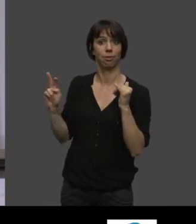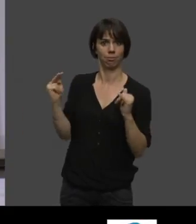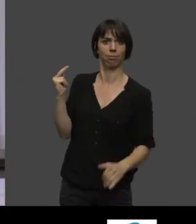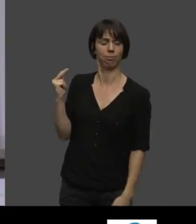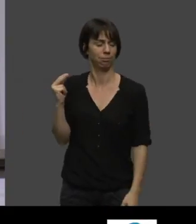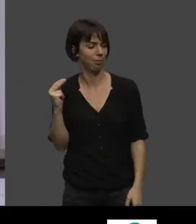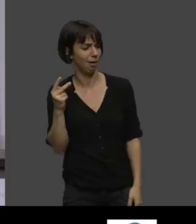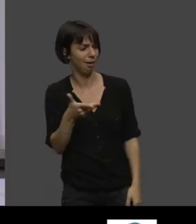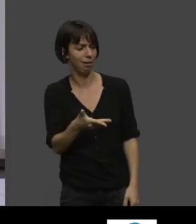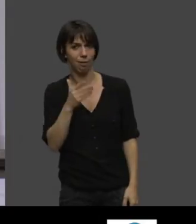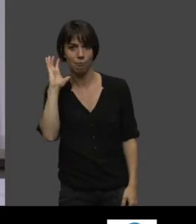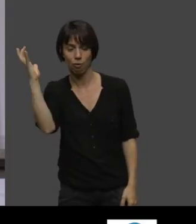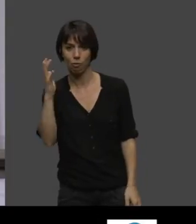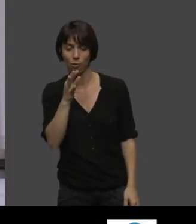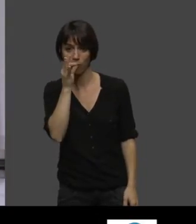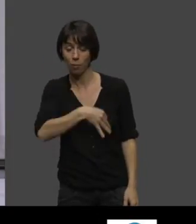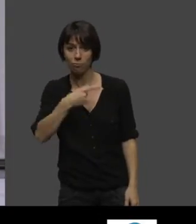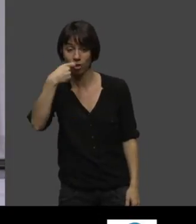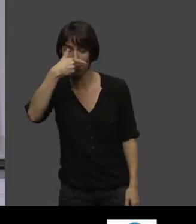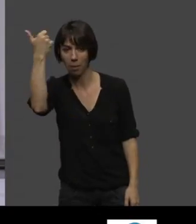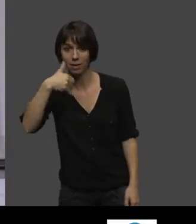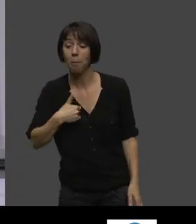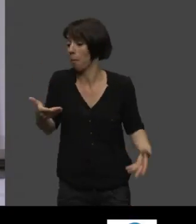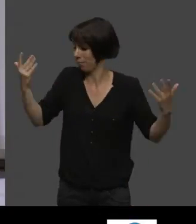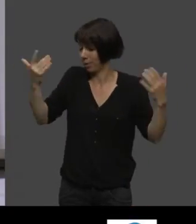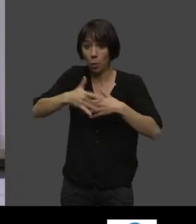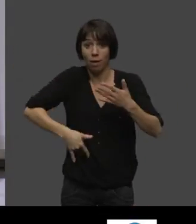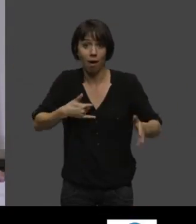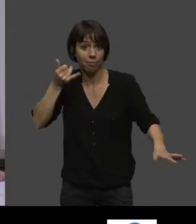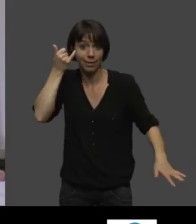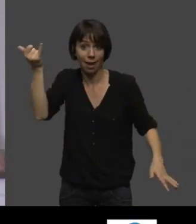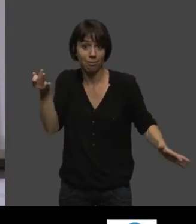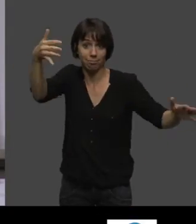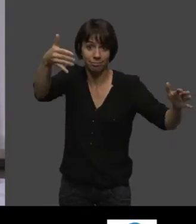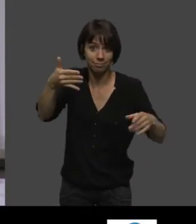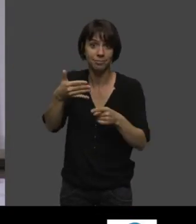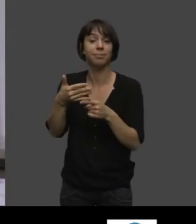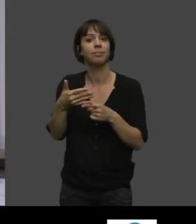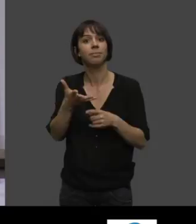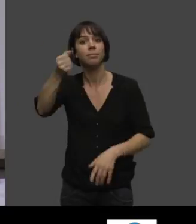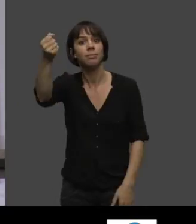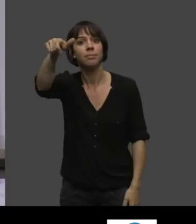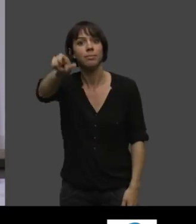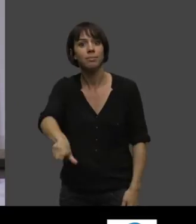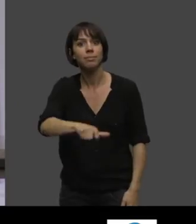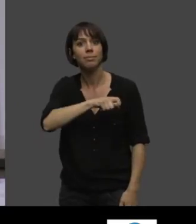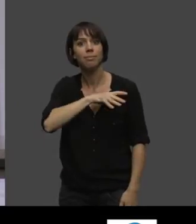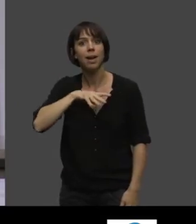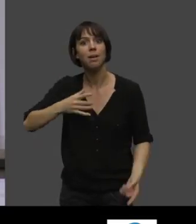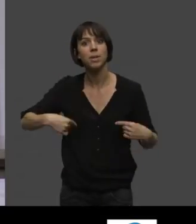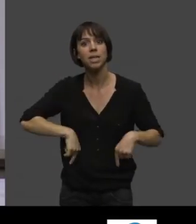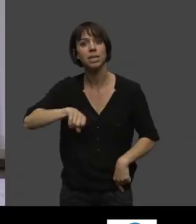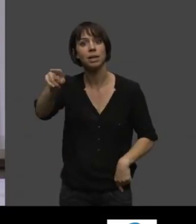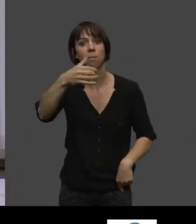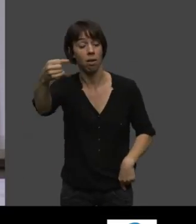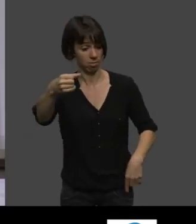fumé, il a… Bon, mais c'était trop tard, j'avais lancé l'idée et Mme Bachelot me dit, mais M. Guérard, c'est